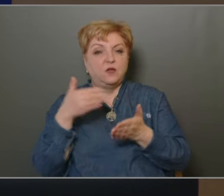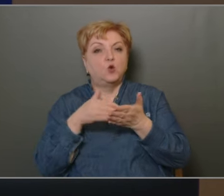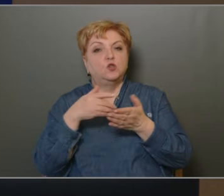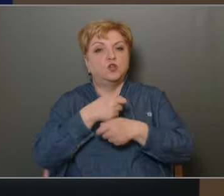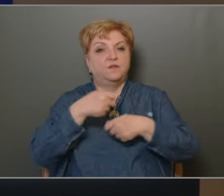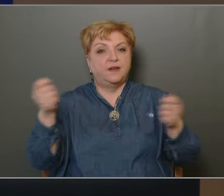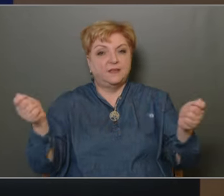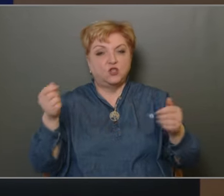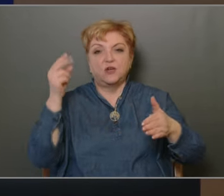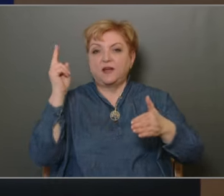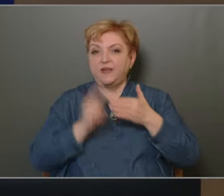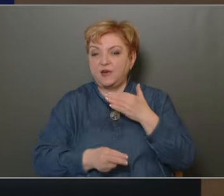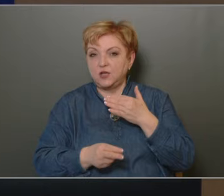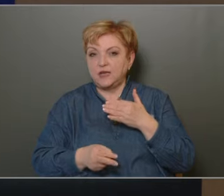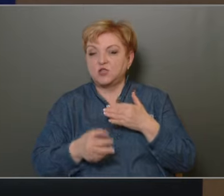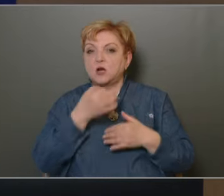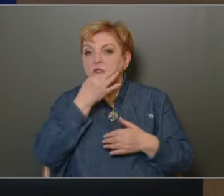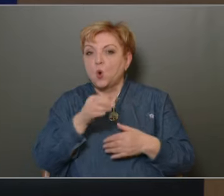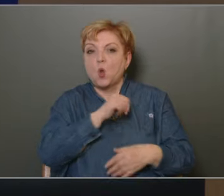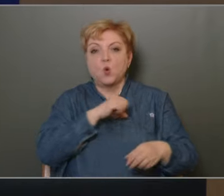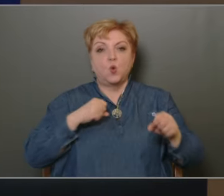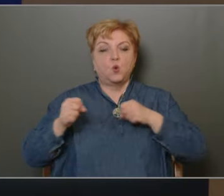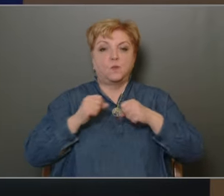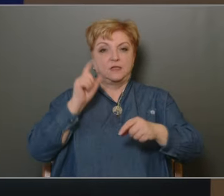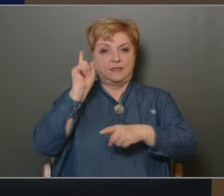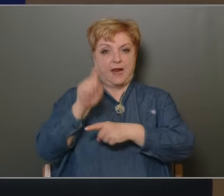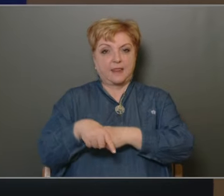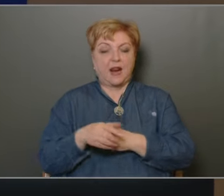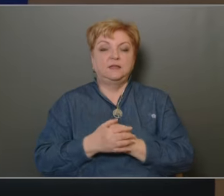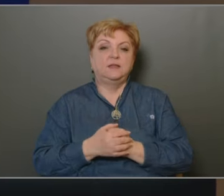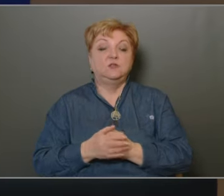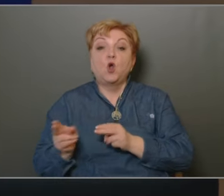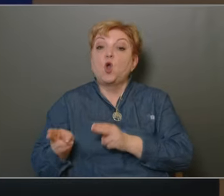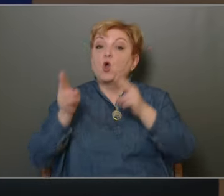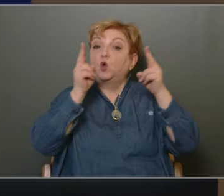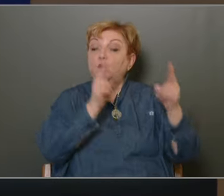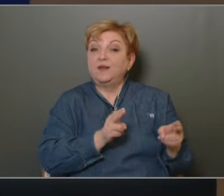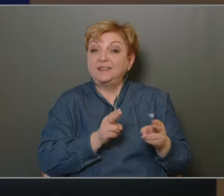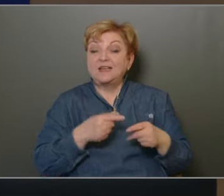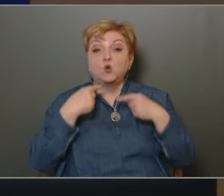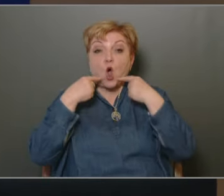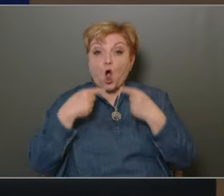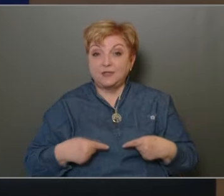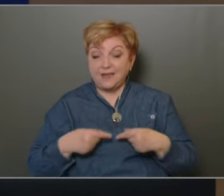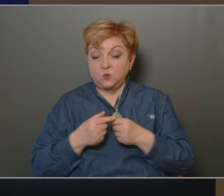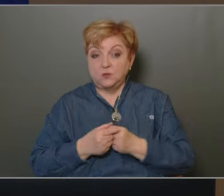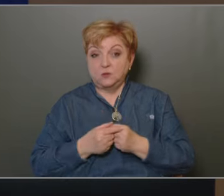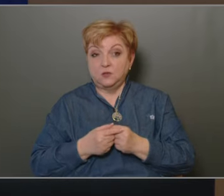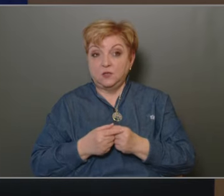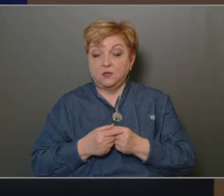költségvetése végrehajtására szóló önkormányzati rendeletét. A következő határozati